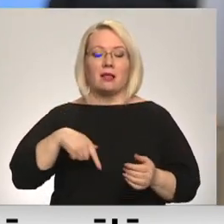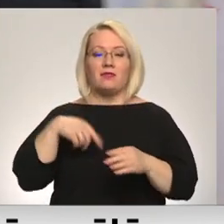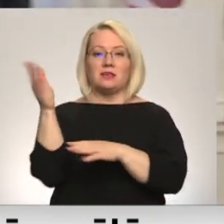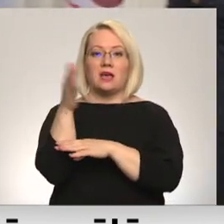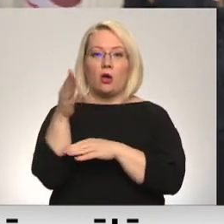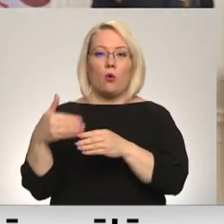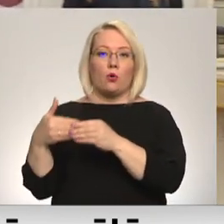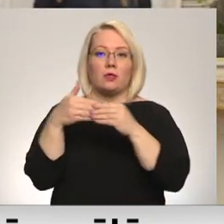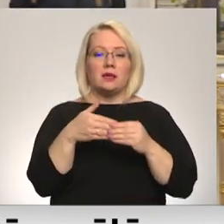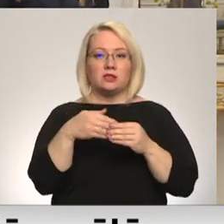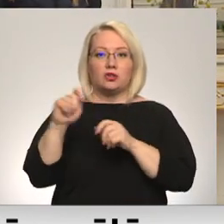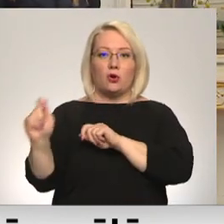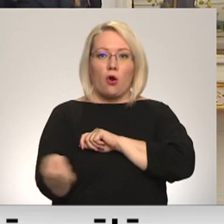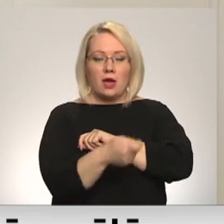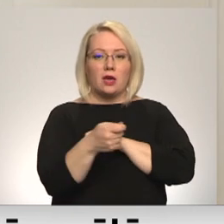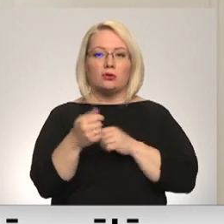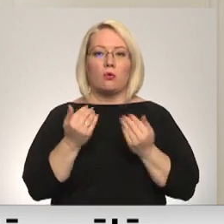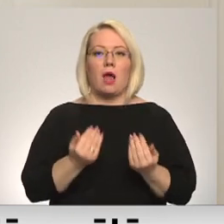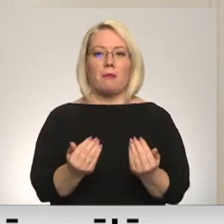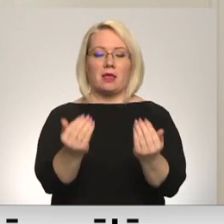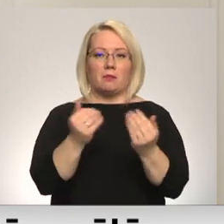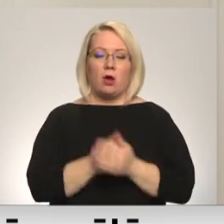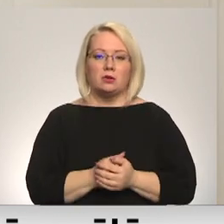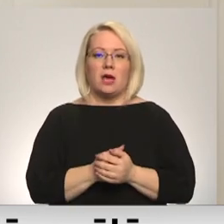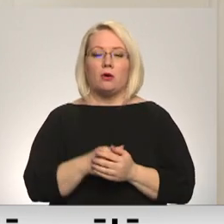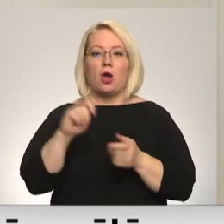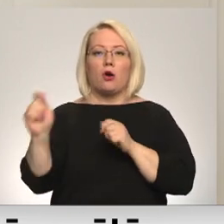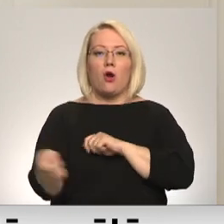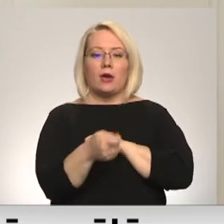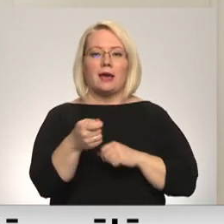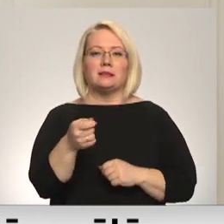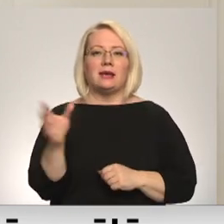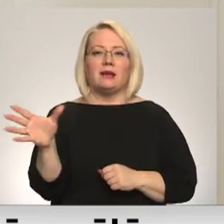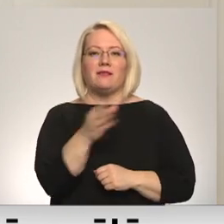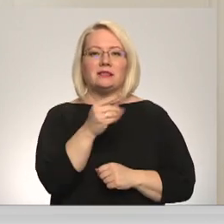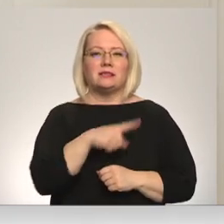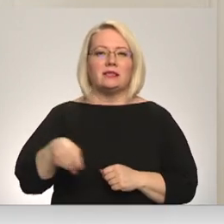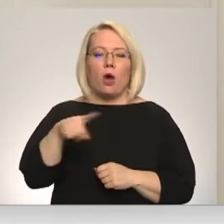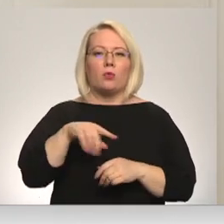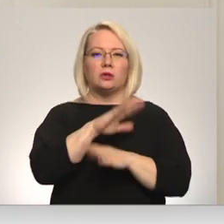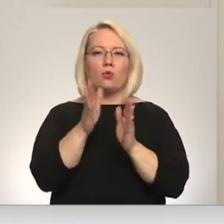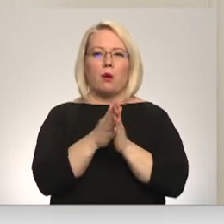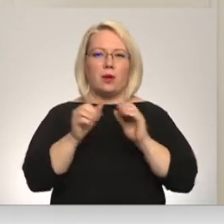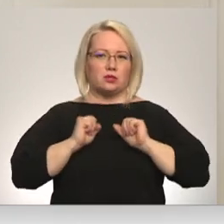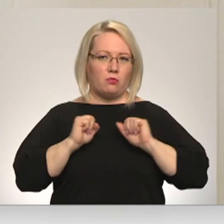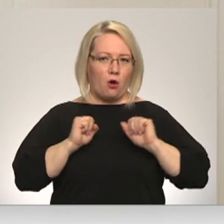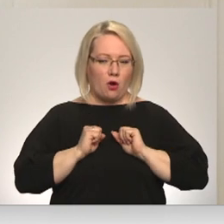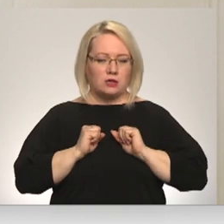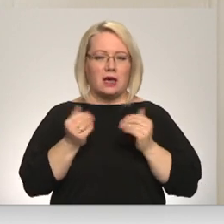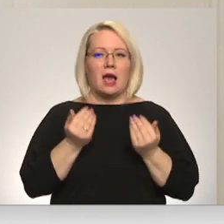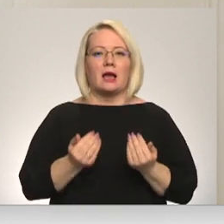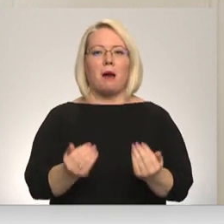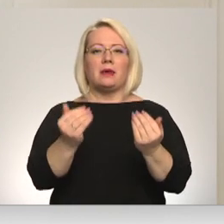nesīs hokejists un kamaniņu braucēja. Hokejs, protams, ir viss tautas kopējais sports. Kamaniņas ir